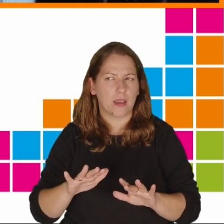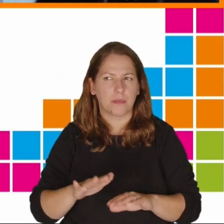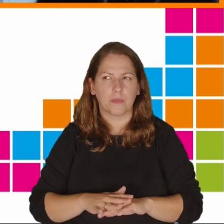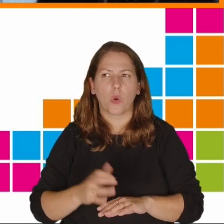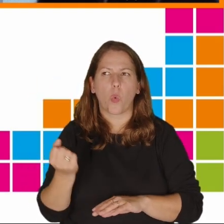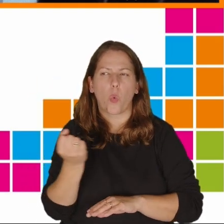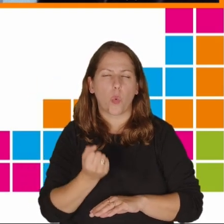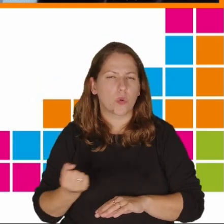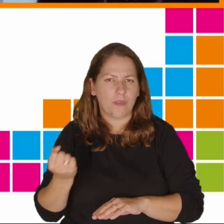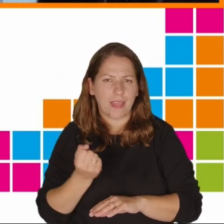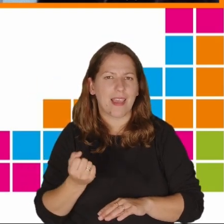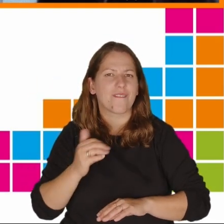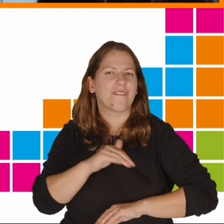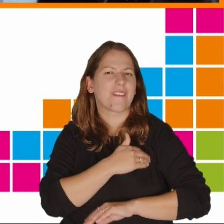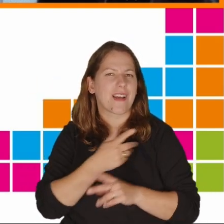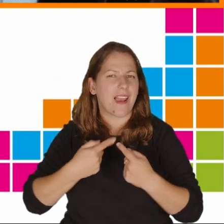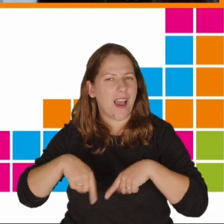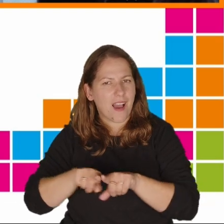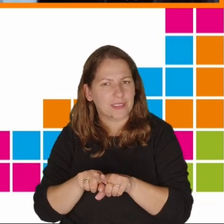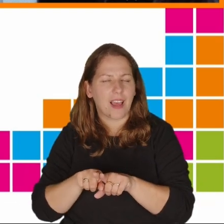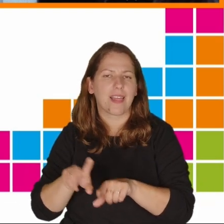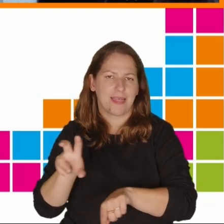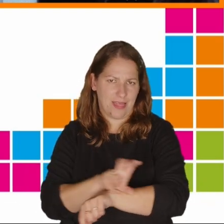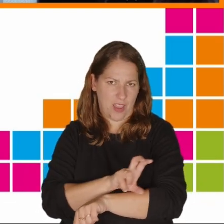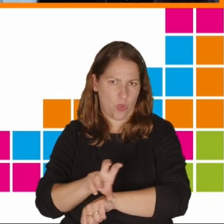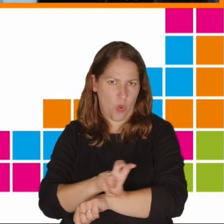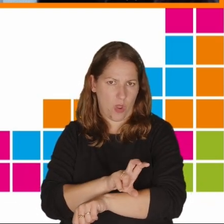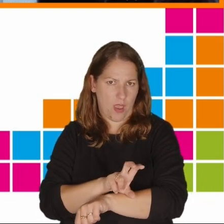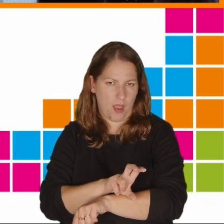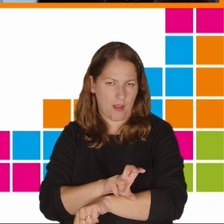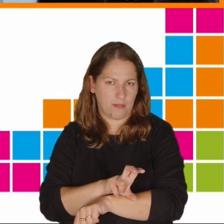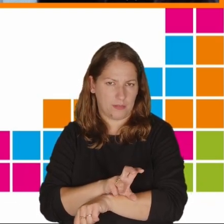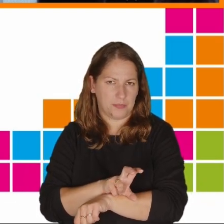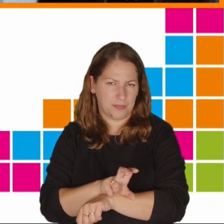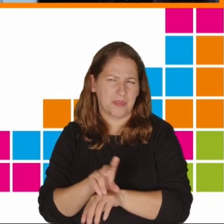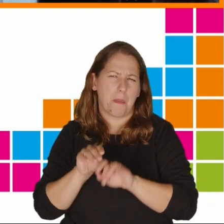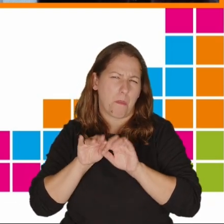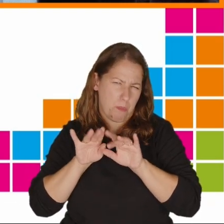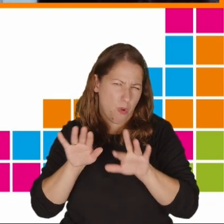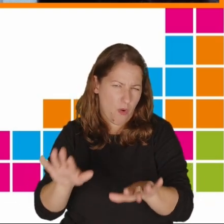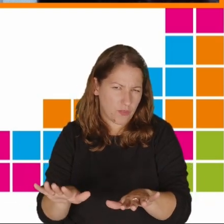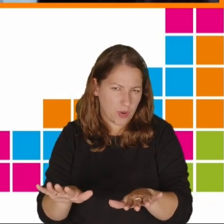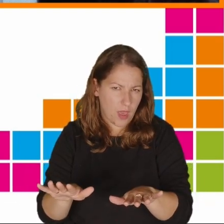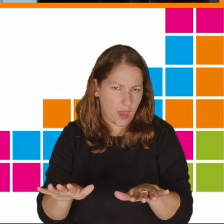używania w klasach technologii. Jest więc to bardzo powszechne,